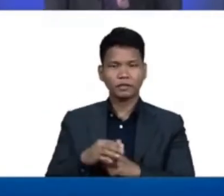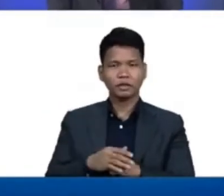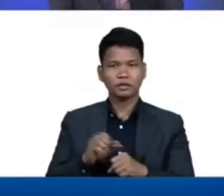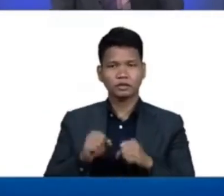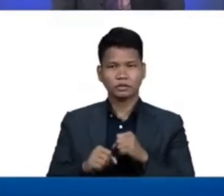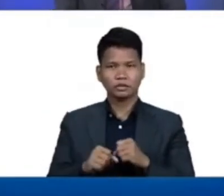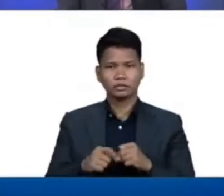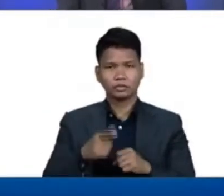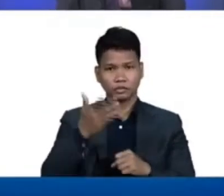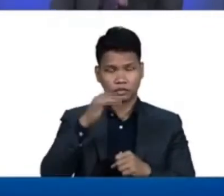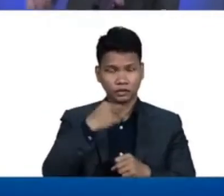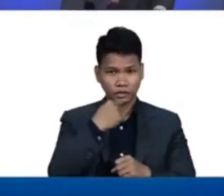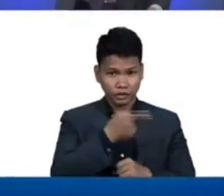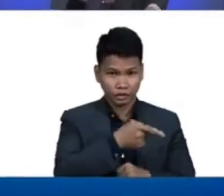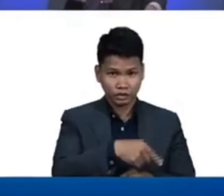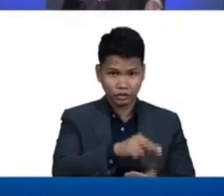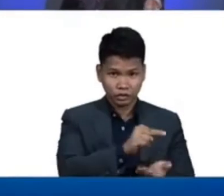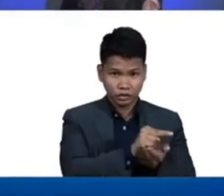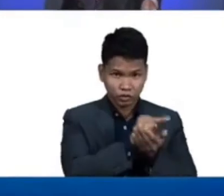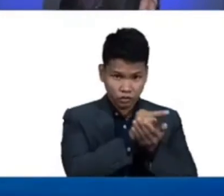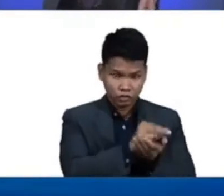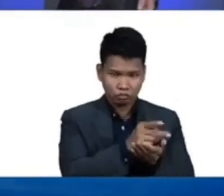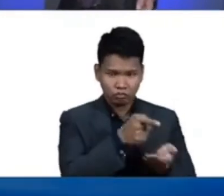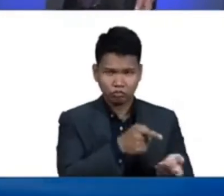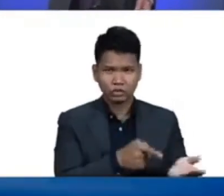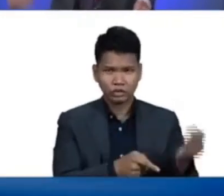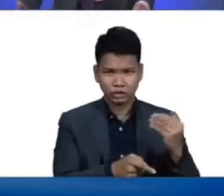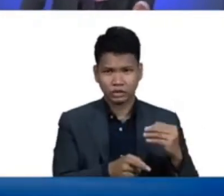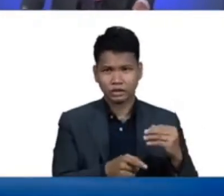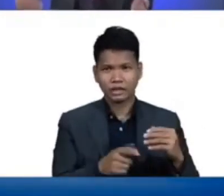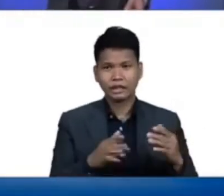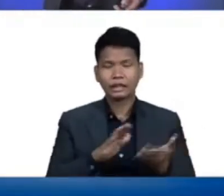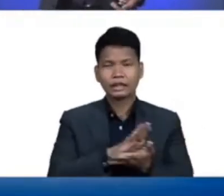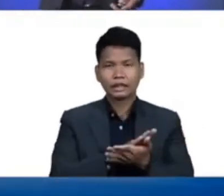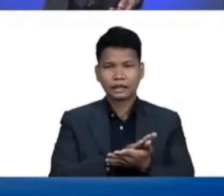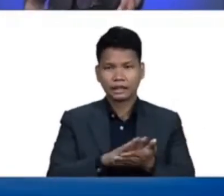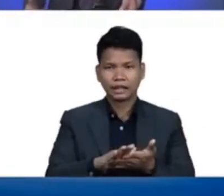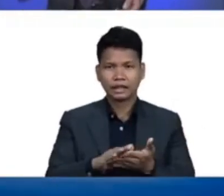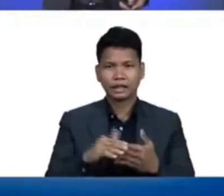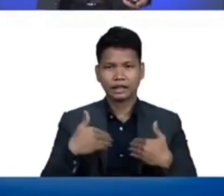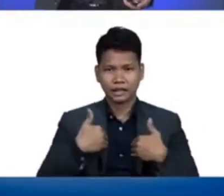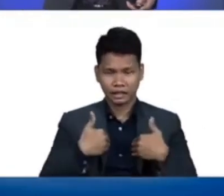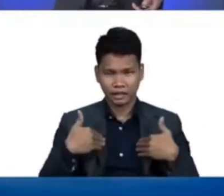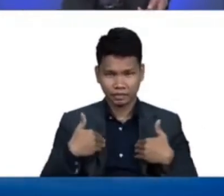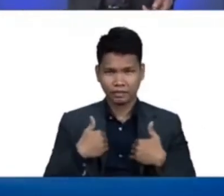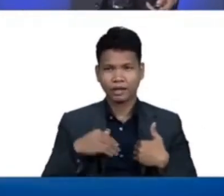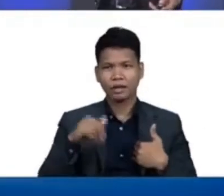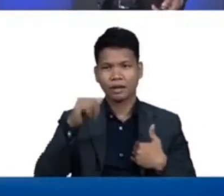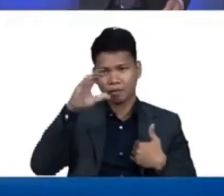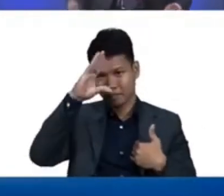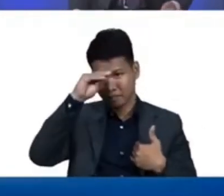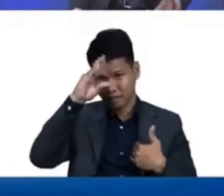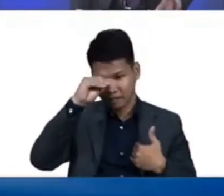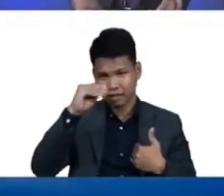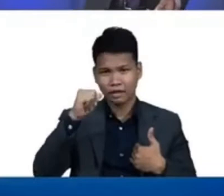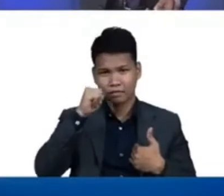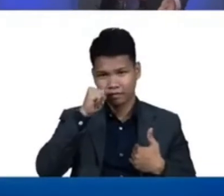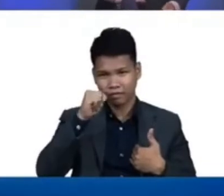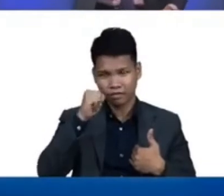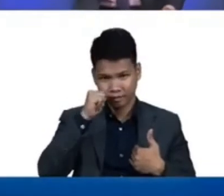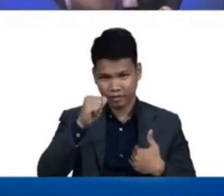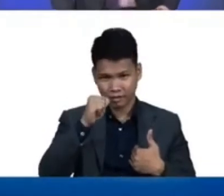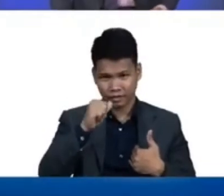take with you seven each of every clean a male and his female.